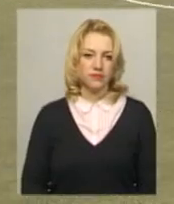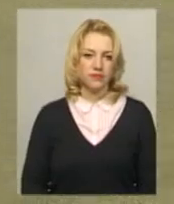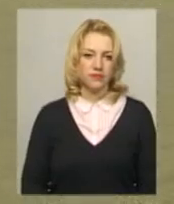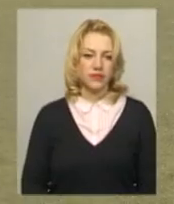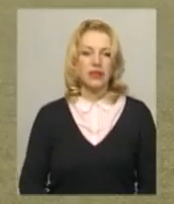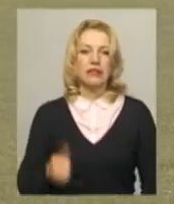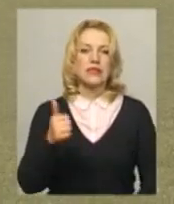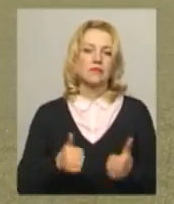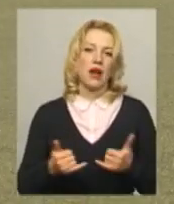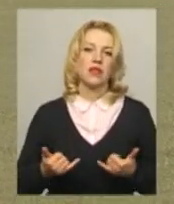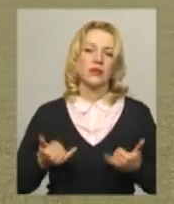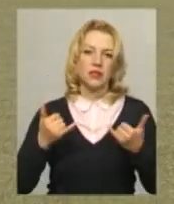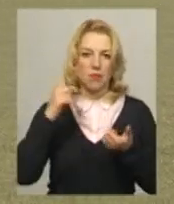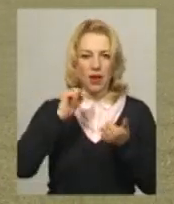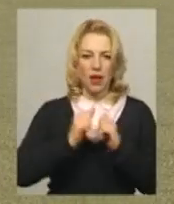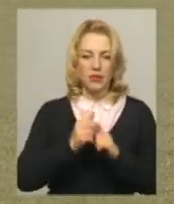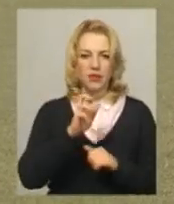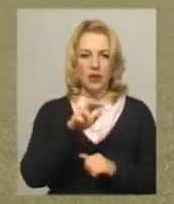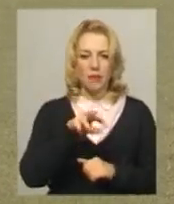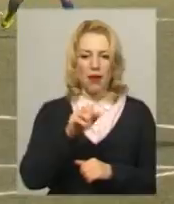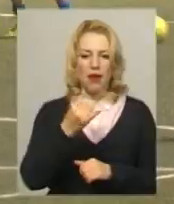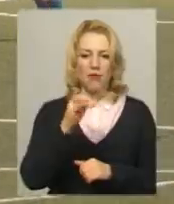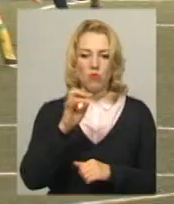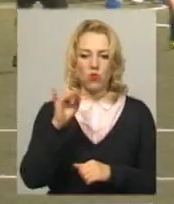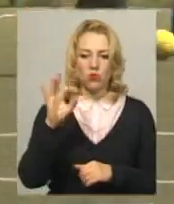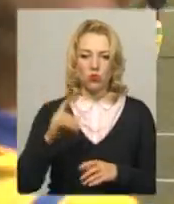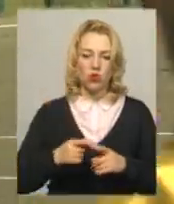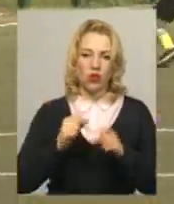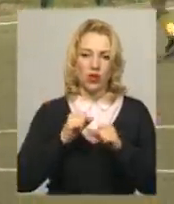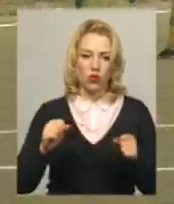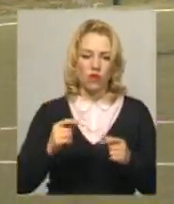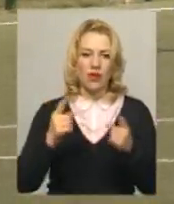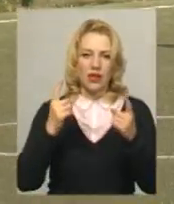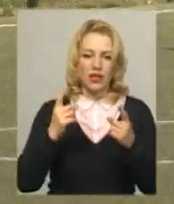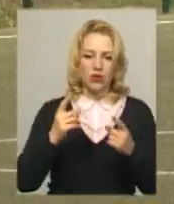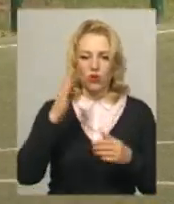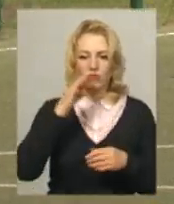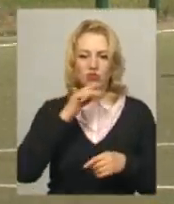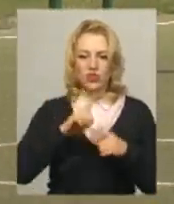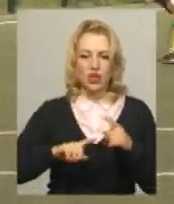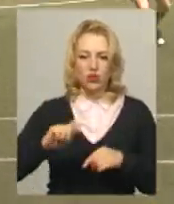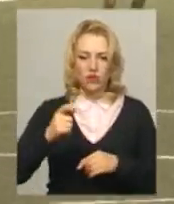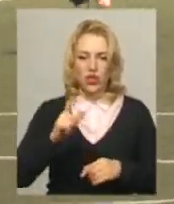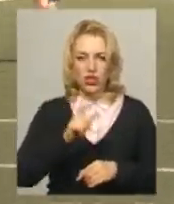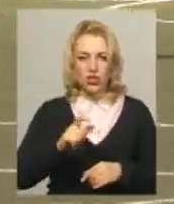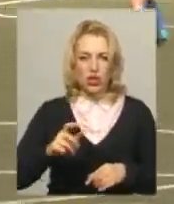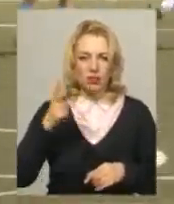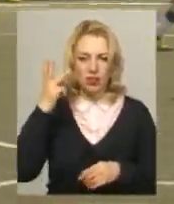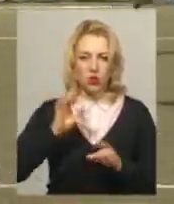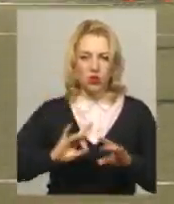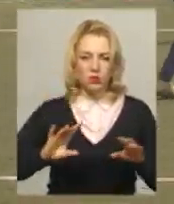Змагання, присвячені пам'яті Володимира Майбурського, героїв Великої вітчизняної війни та жителям Хмельницького, розповідає